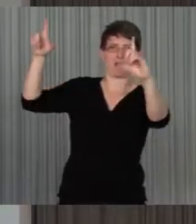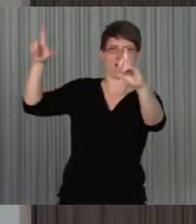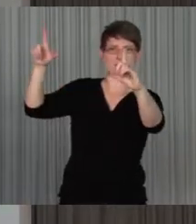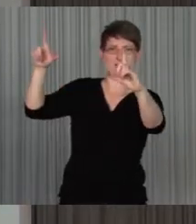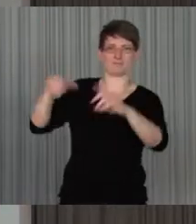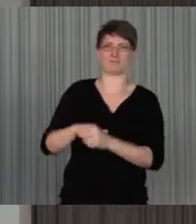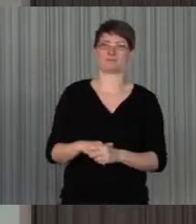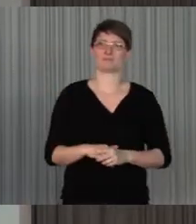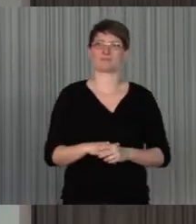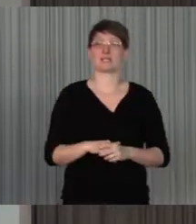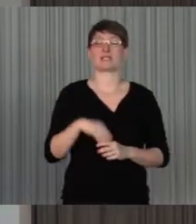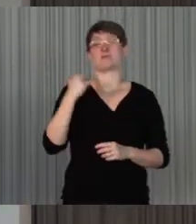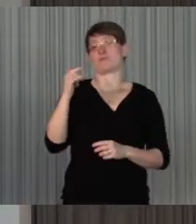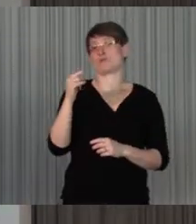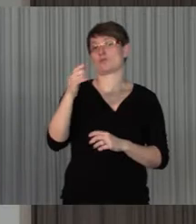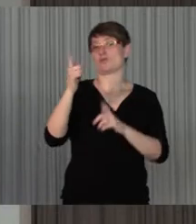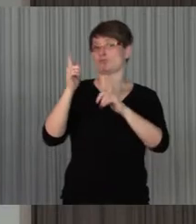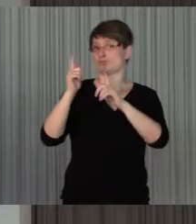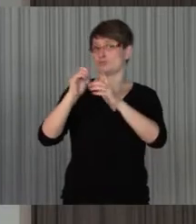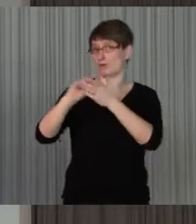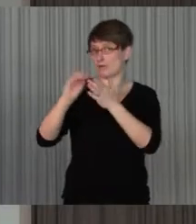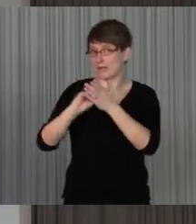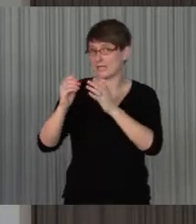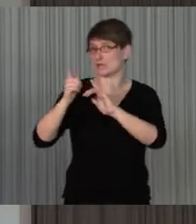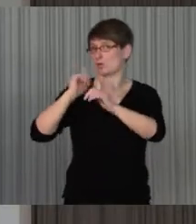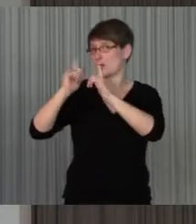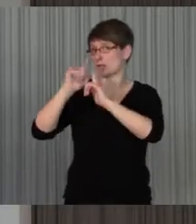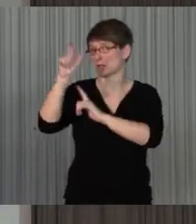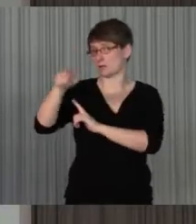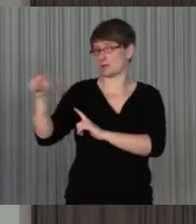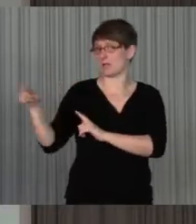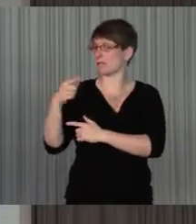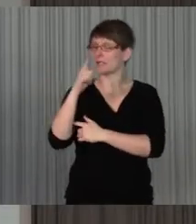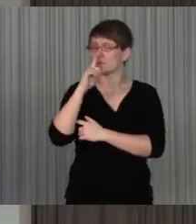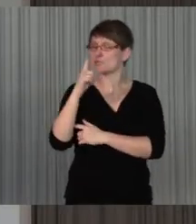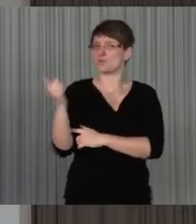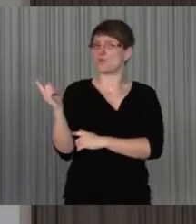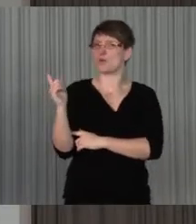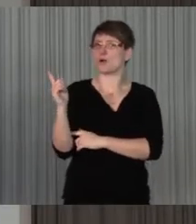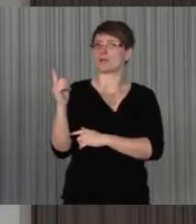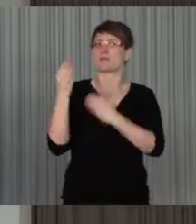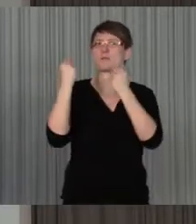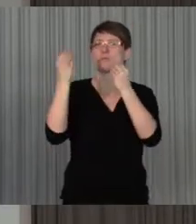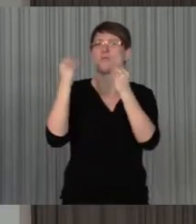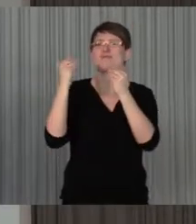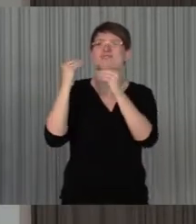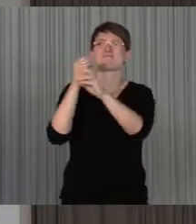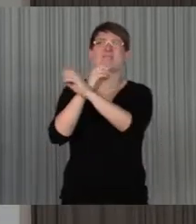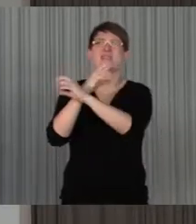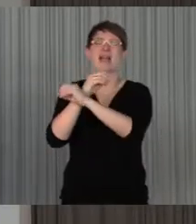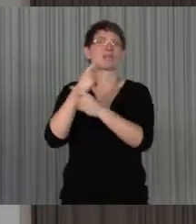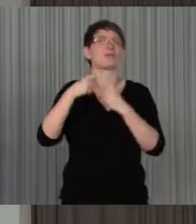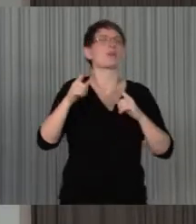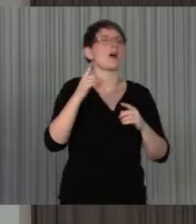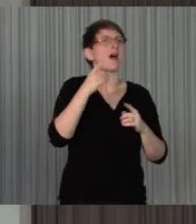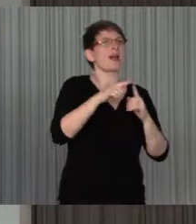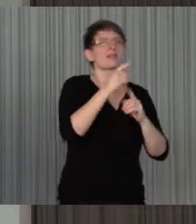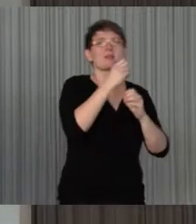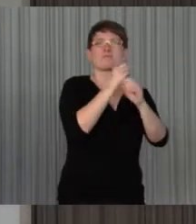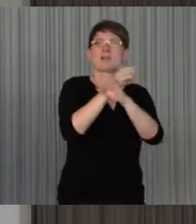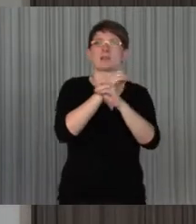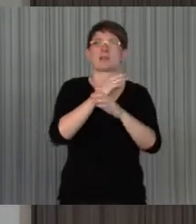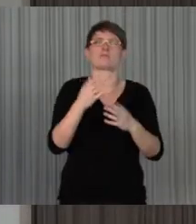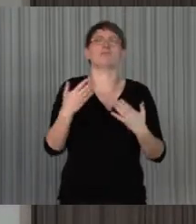diejenigen, die Medien machen, also Journalistinnen und Journalisten, aber die fast nicht nur an Profimedien, jeder, der sich sozusagen Medienprodukte